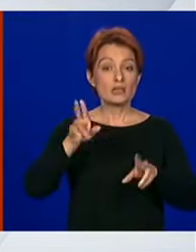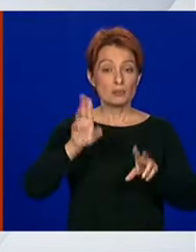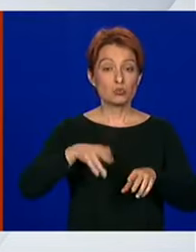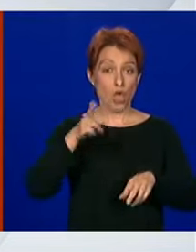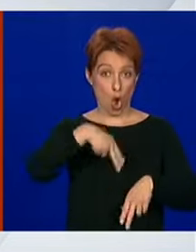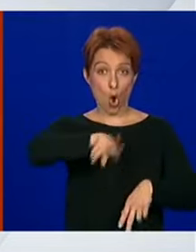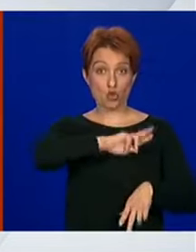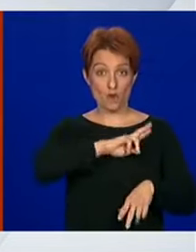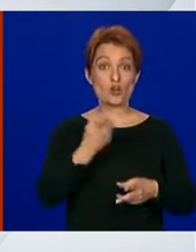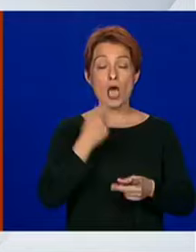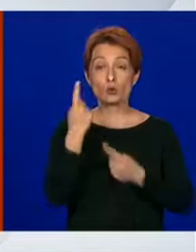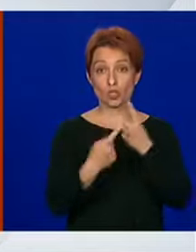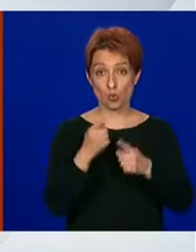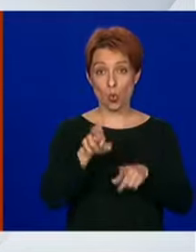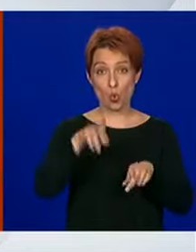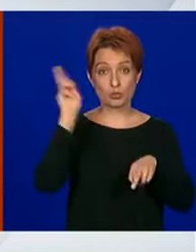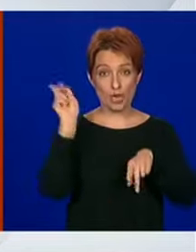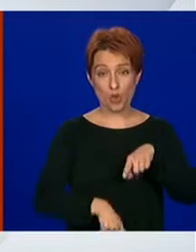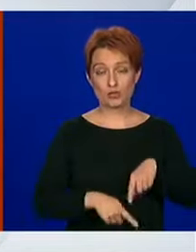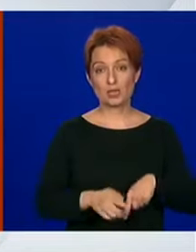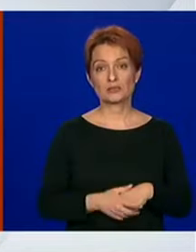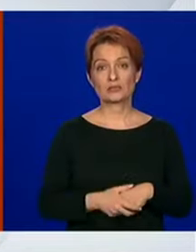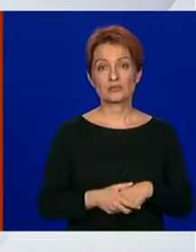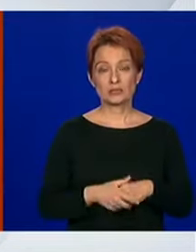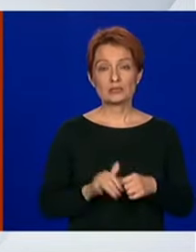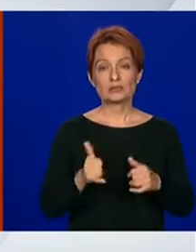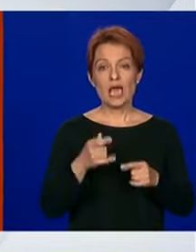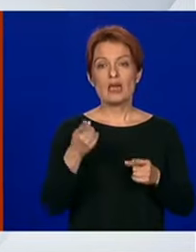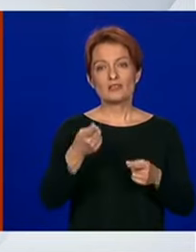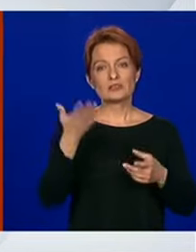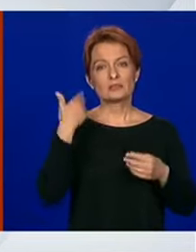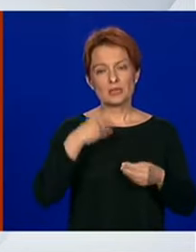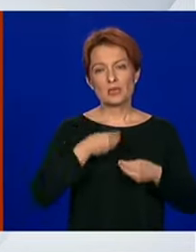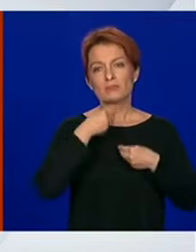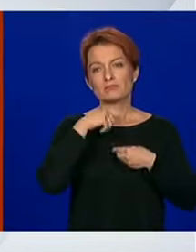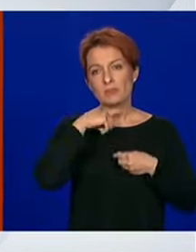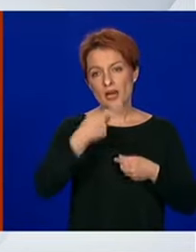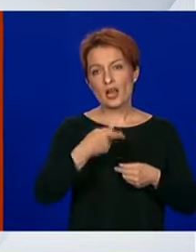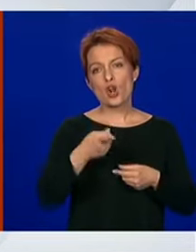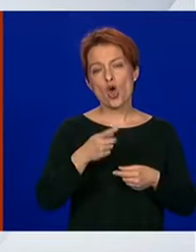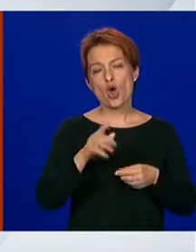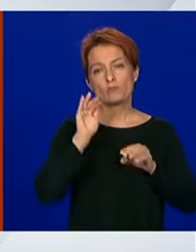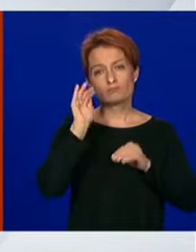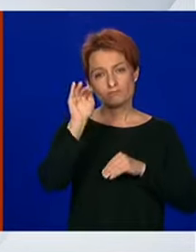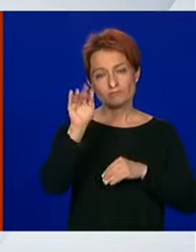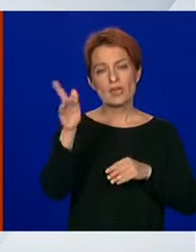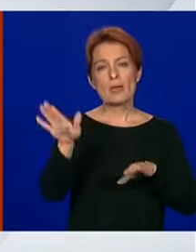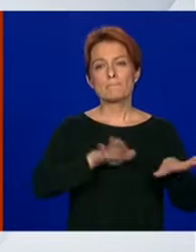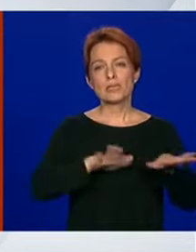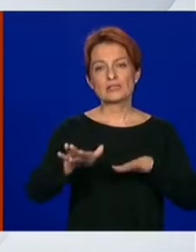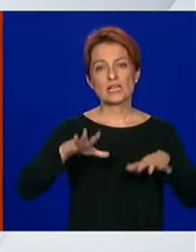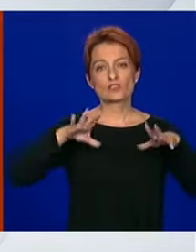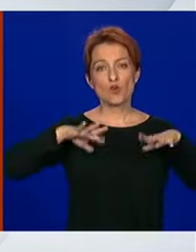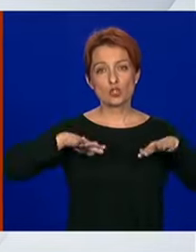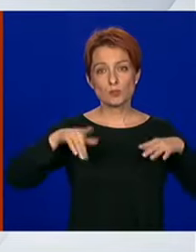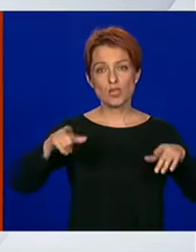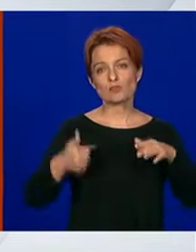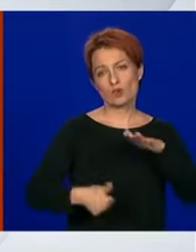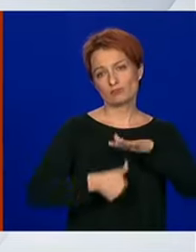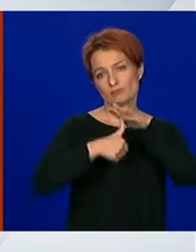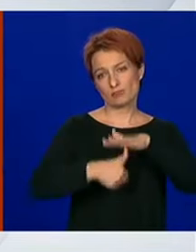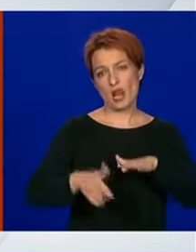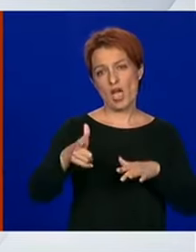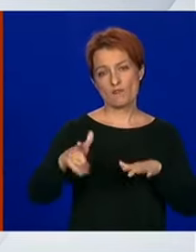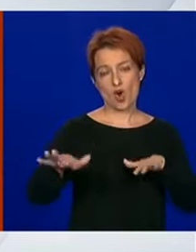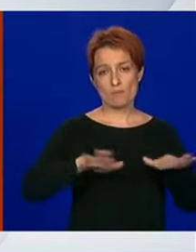Pa vidite kad rekli ste da je pitanje upućeno ministarstvu gospodarstva koje je resorno ministarstvo